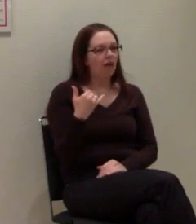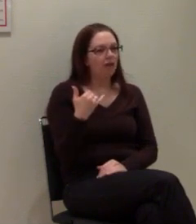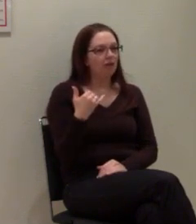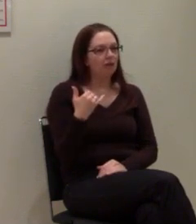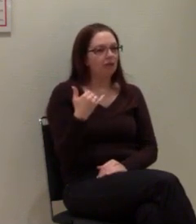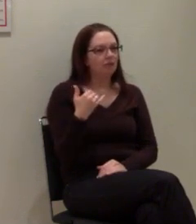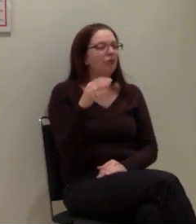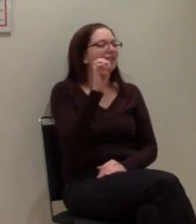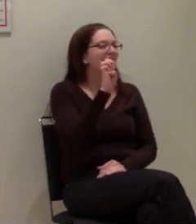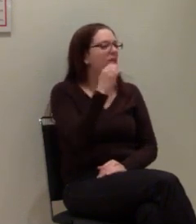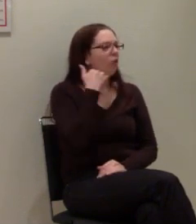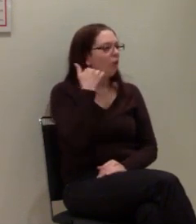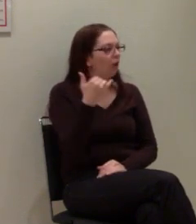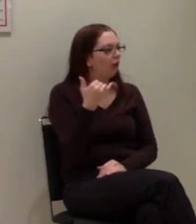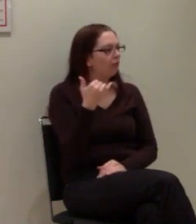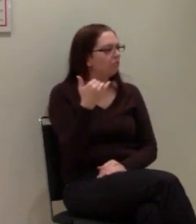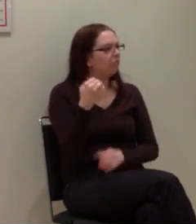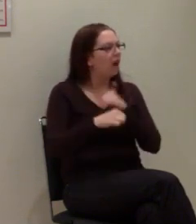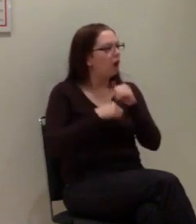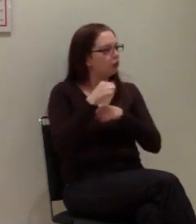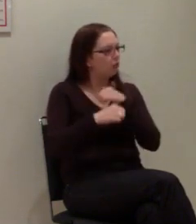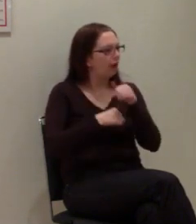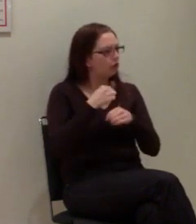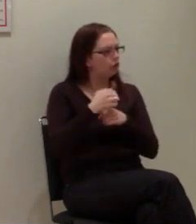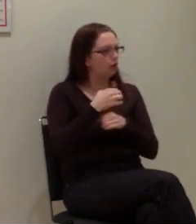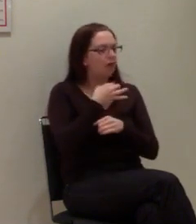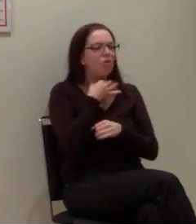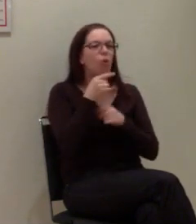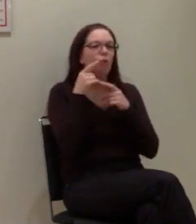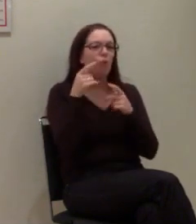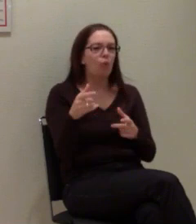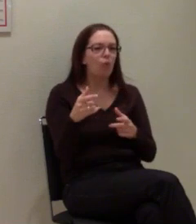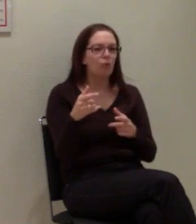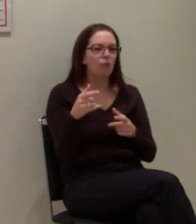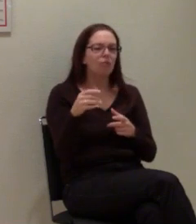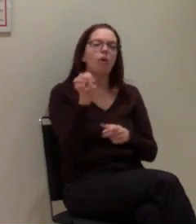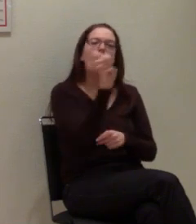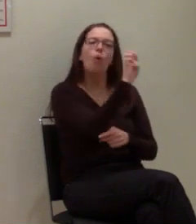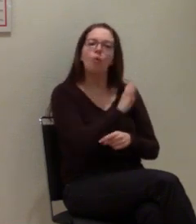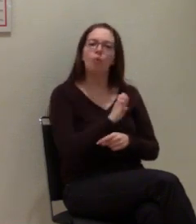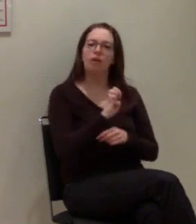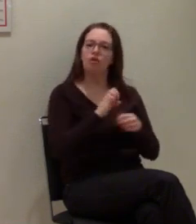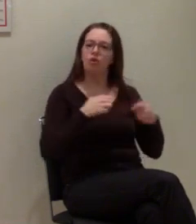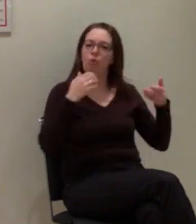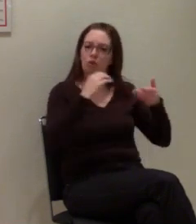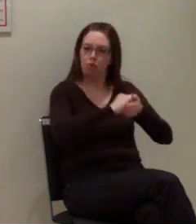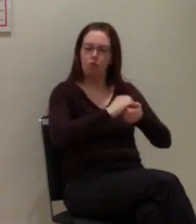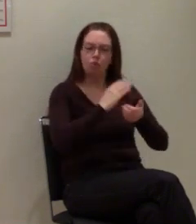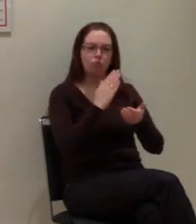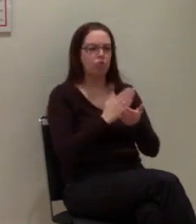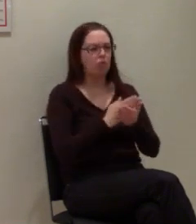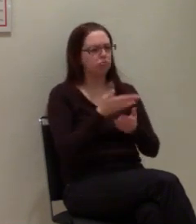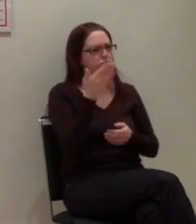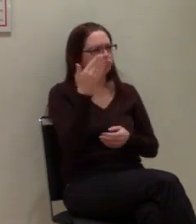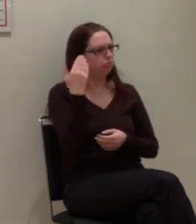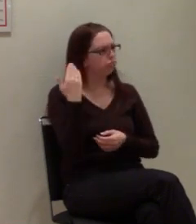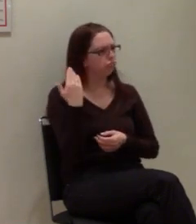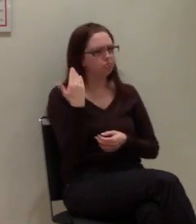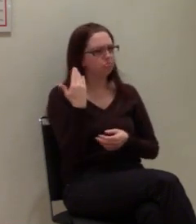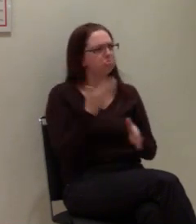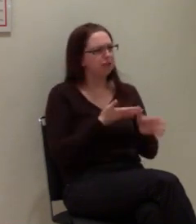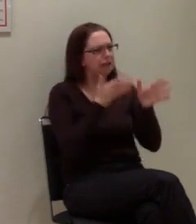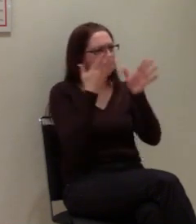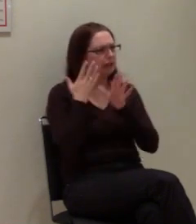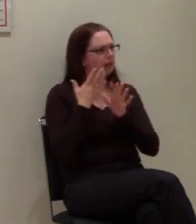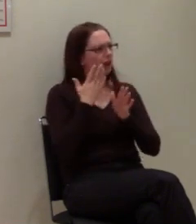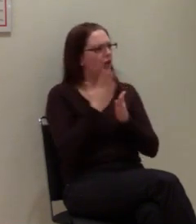automatisierten Autonotruf, an dem die Europäische Union auch schon seit rund zehn